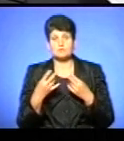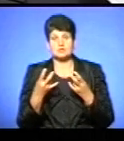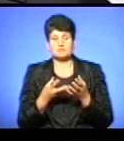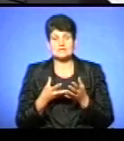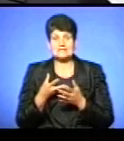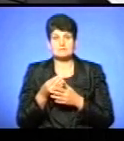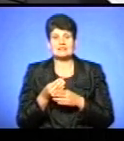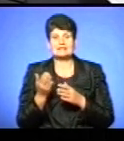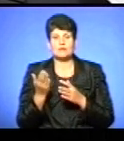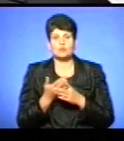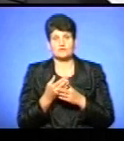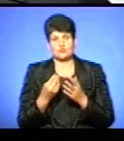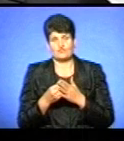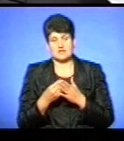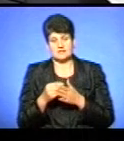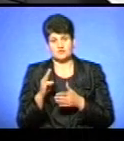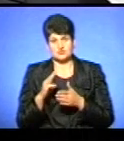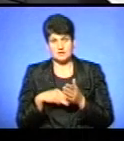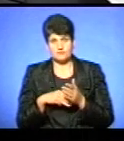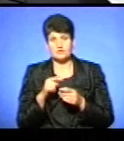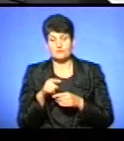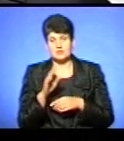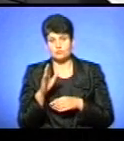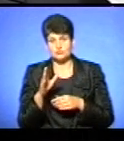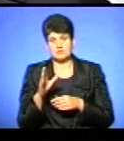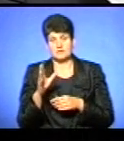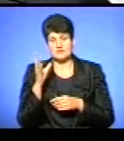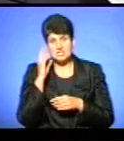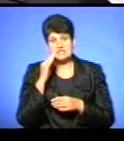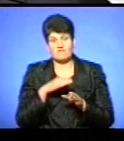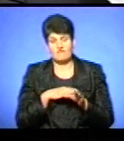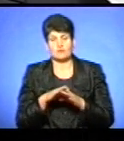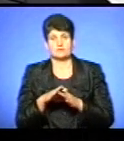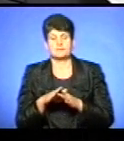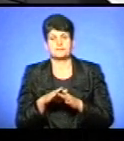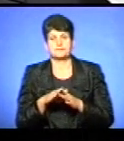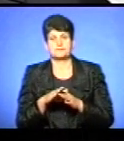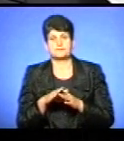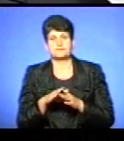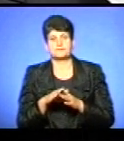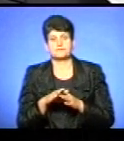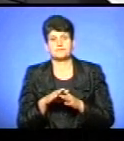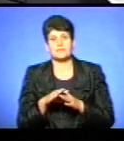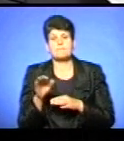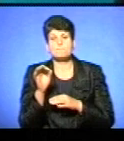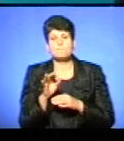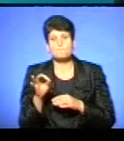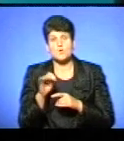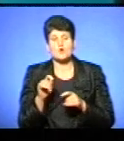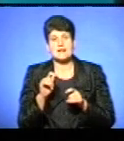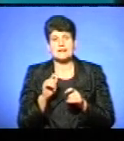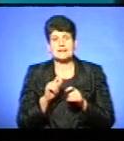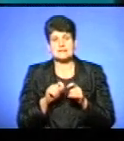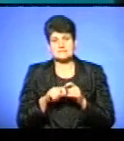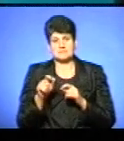заплатити половину від вартості штрафу, і вона вважається виконаною. Ну, от, власне, про інспекторів